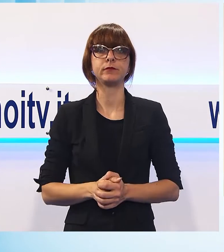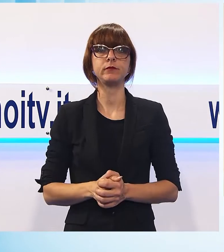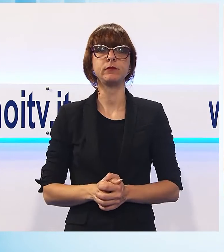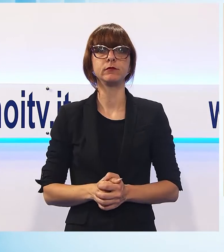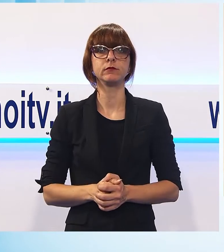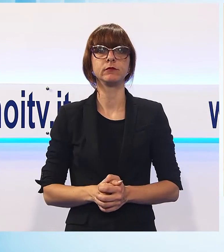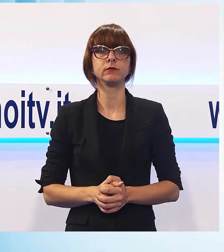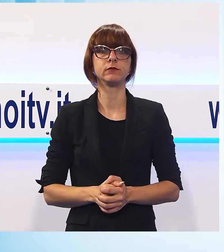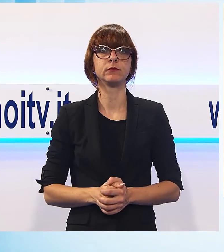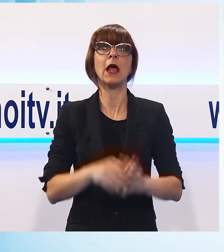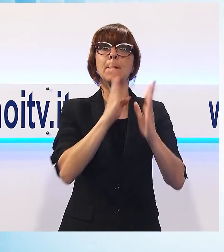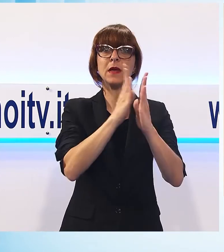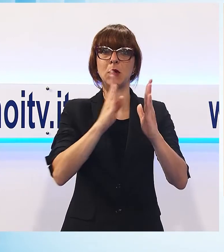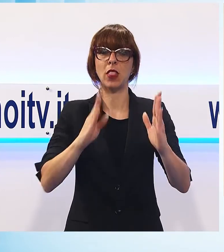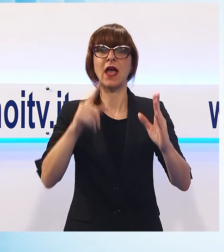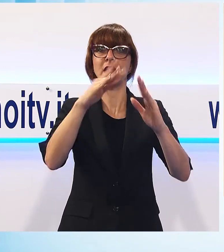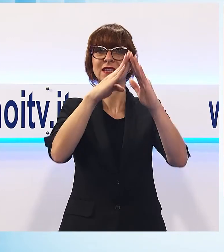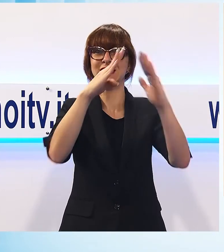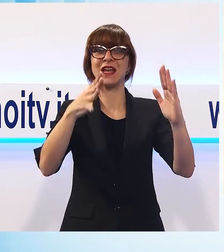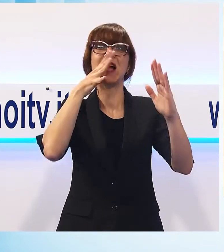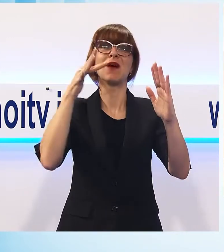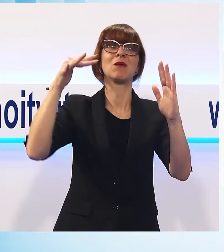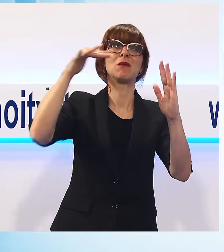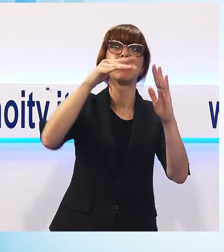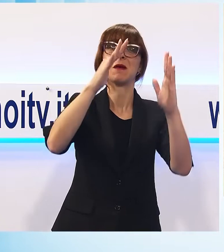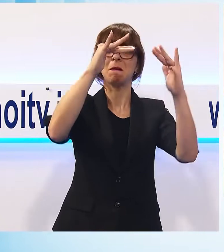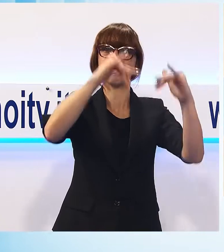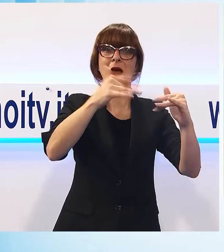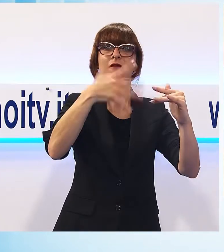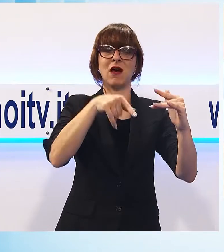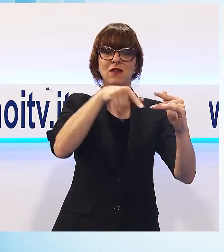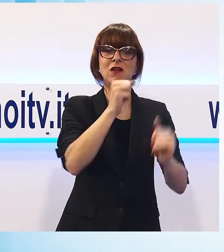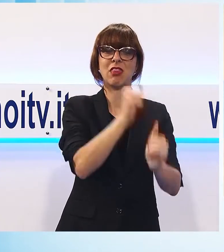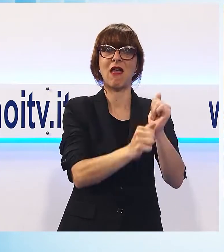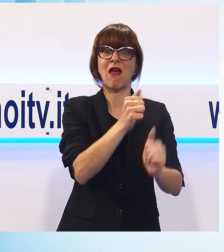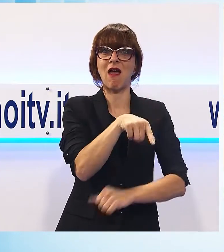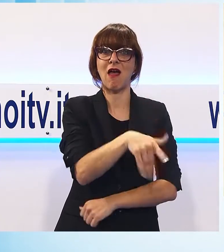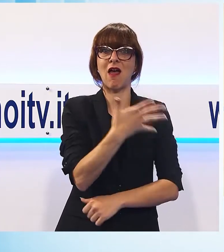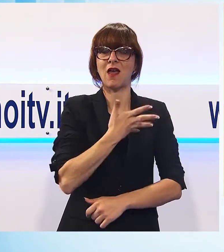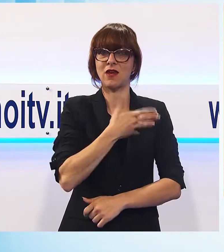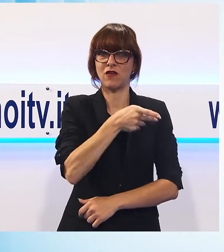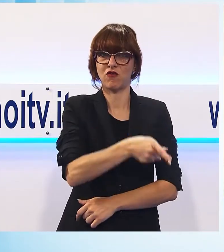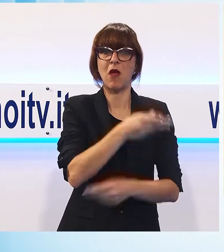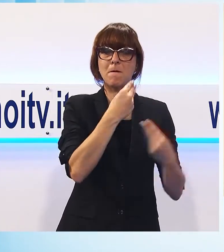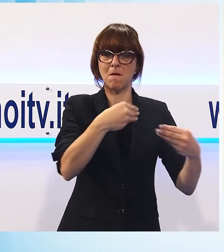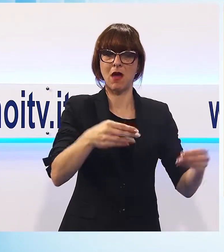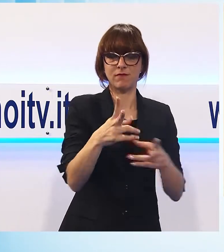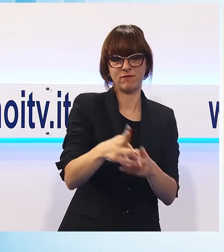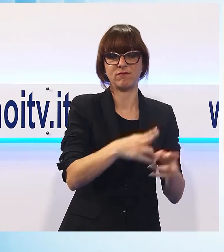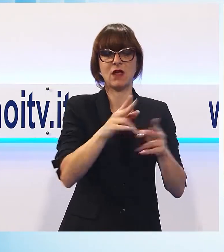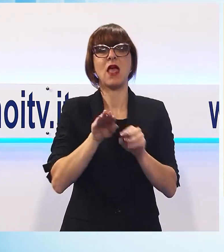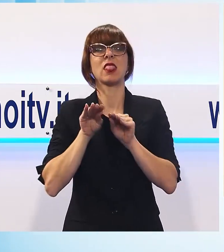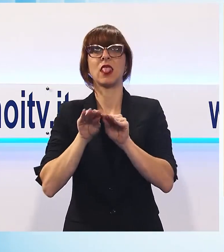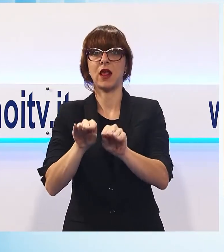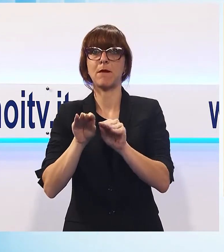'instabilità del solaio della biblioteca e provocato danni alle raccolte di libri, tutto il materiale bibliografico venne spostato in un